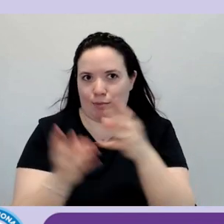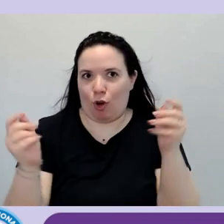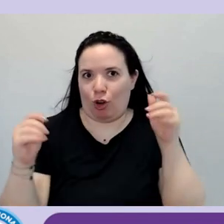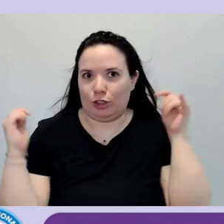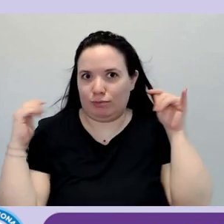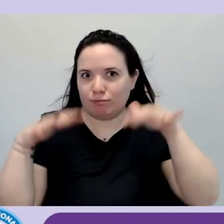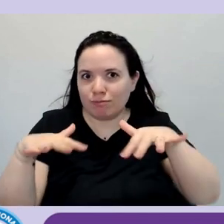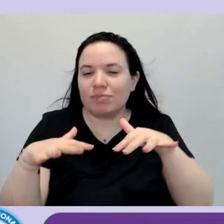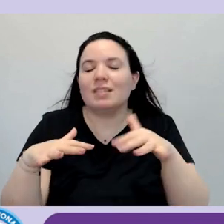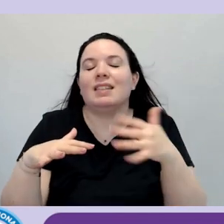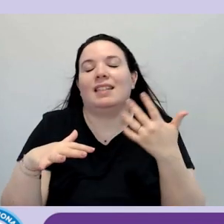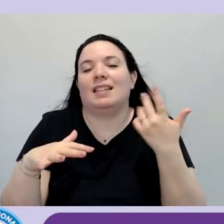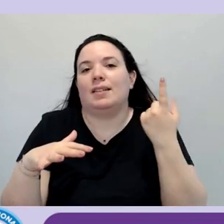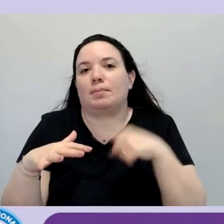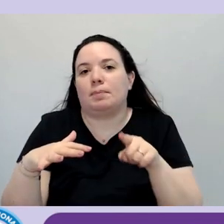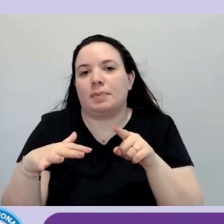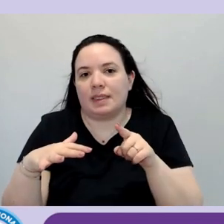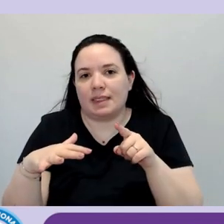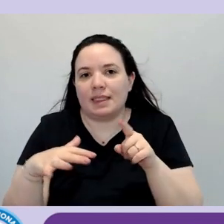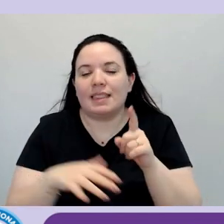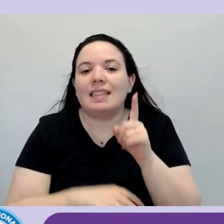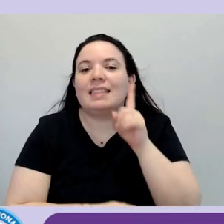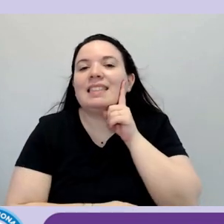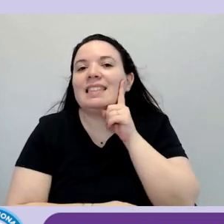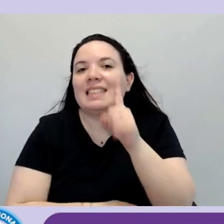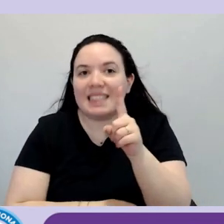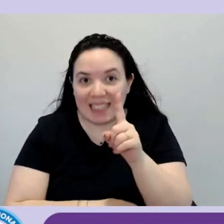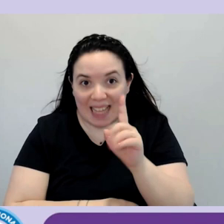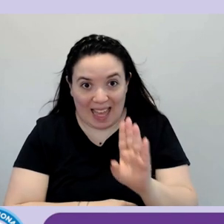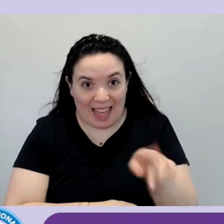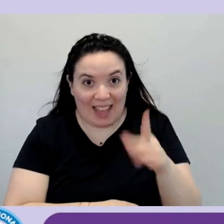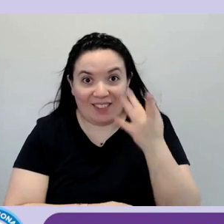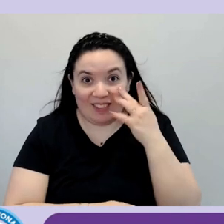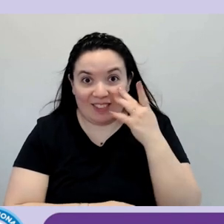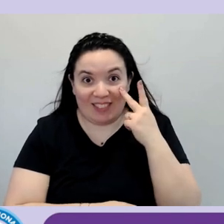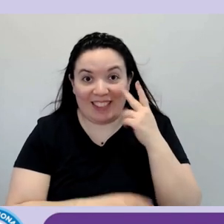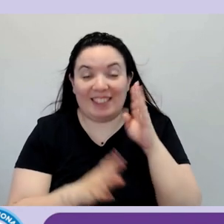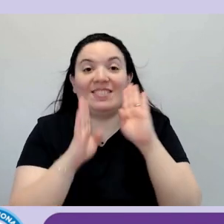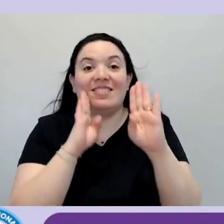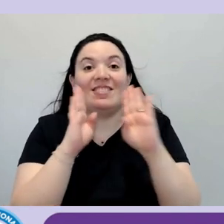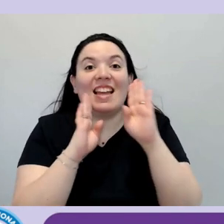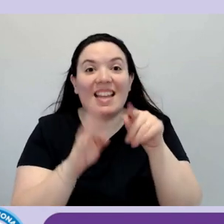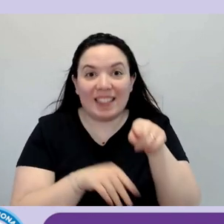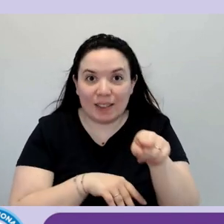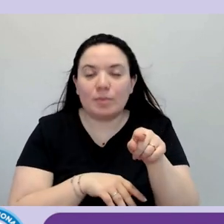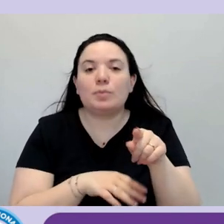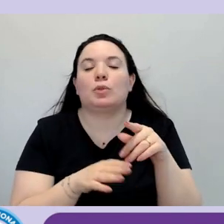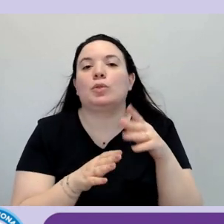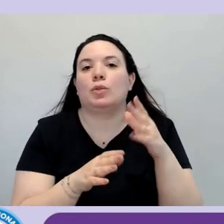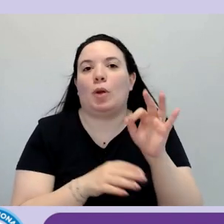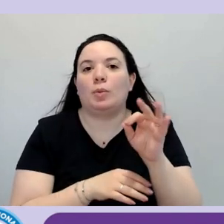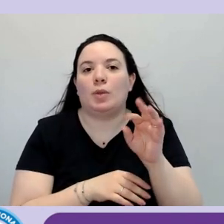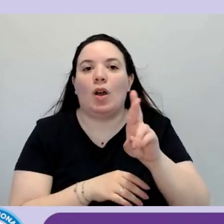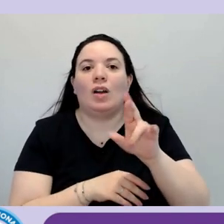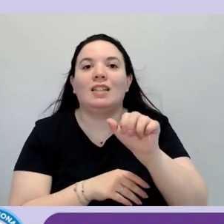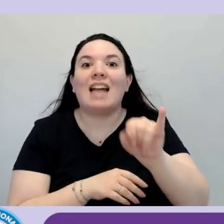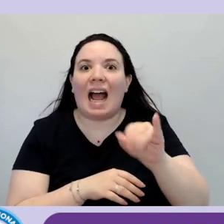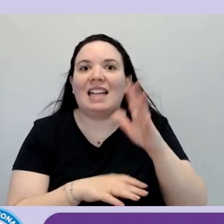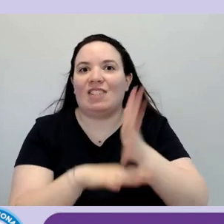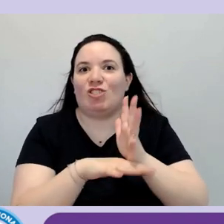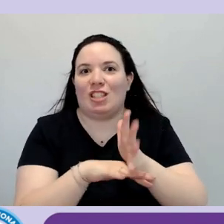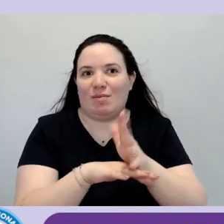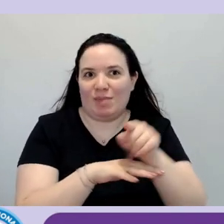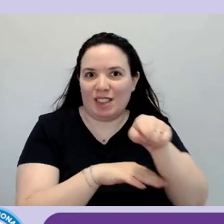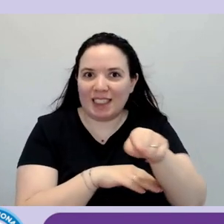accessibilità, se andate anche a a consultare su Facebook il post di Rai Accessibilità vi diranno che la partita questa